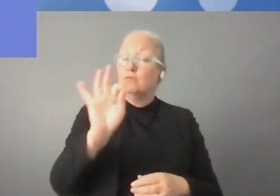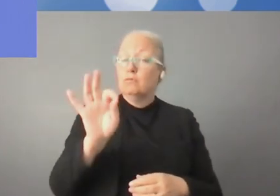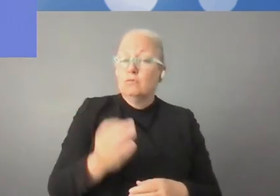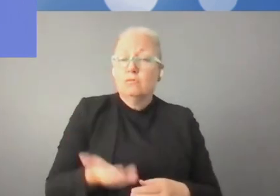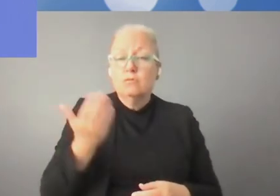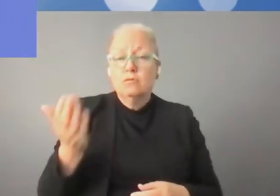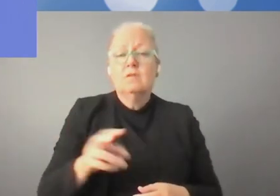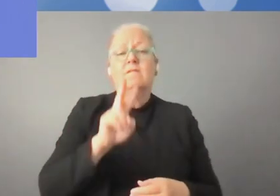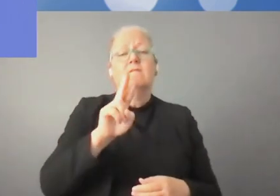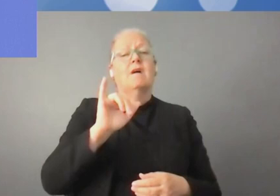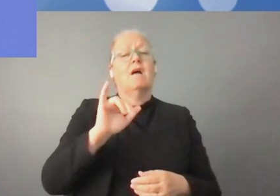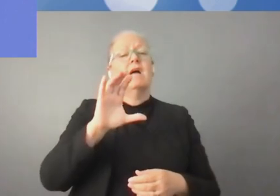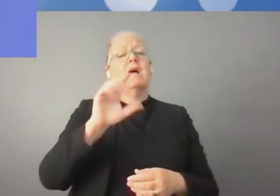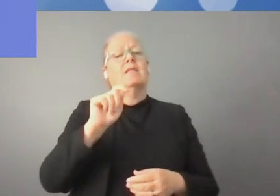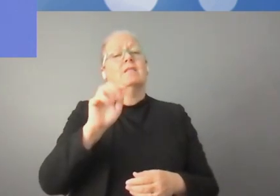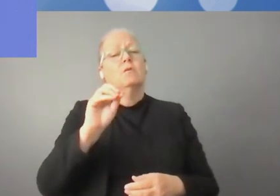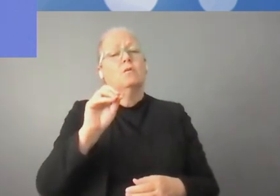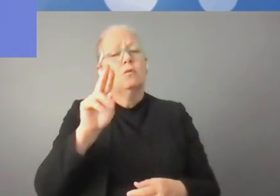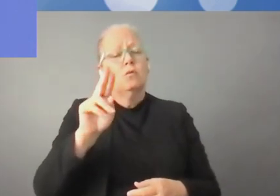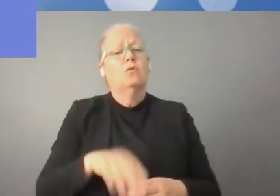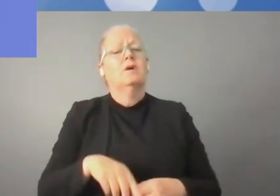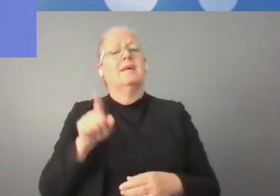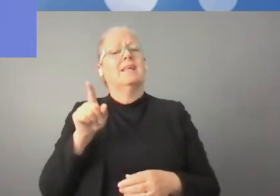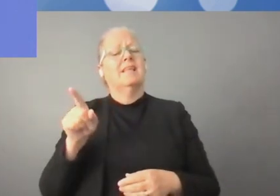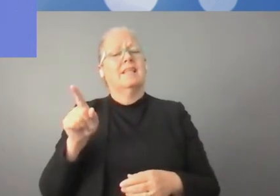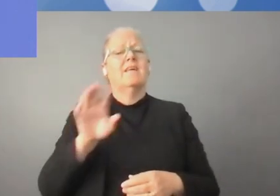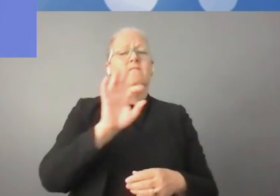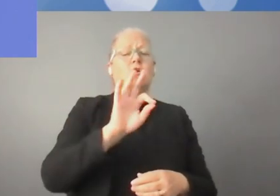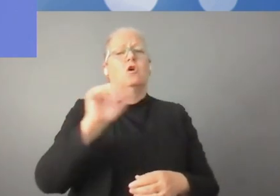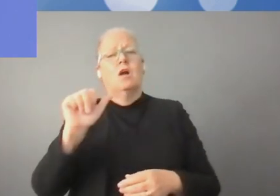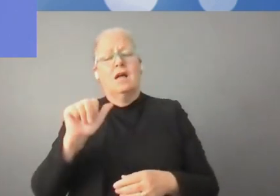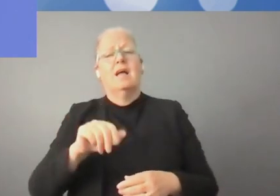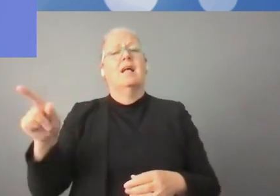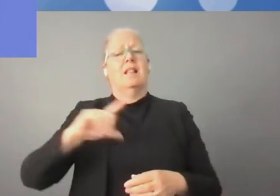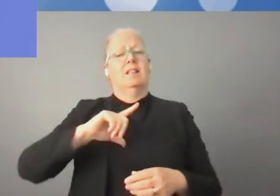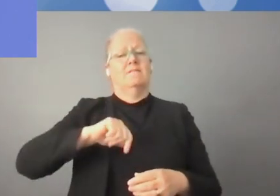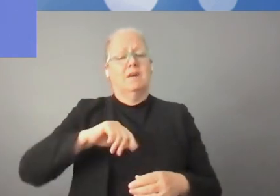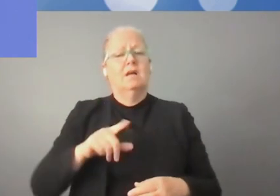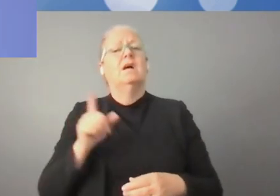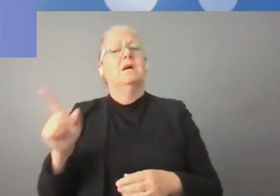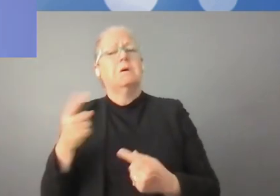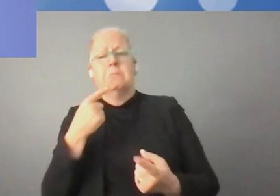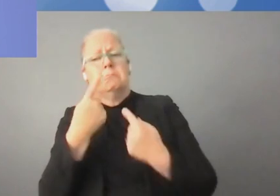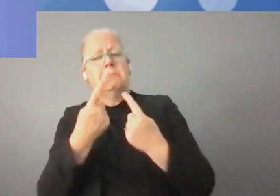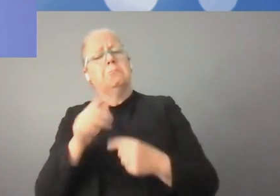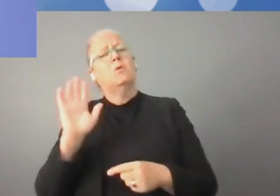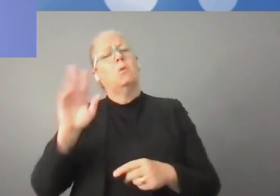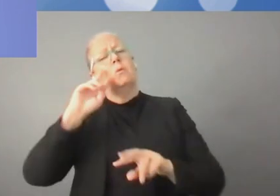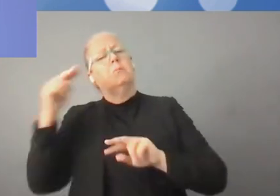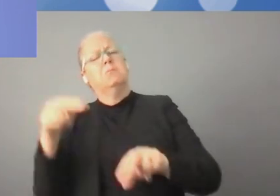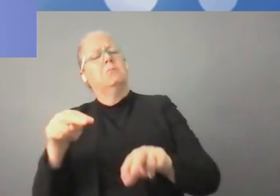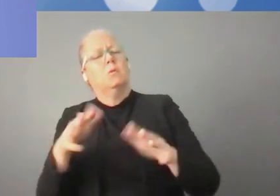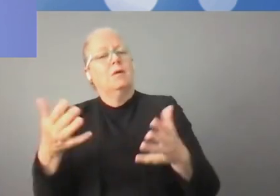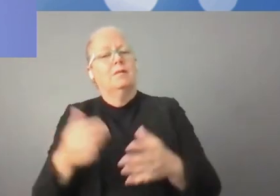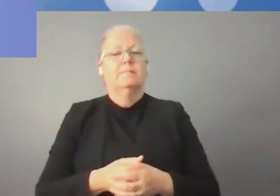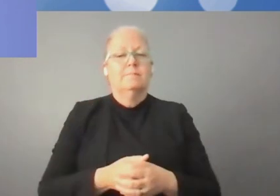voix à monsieur Viktor Makarov, envoyé spécial pour les questions numériques